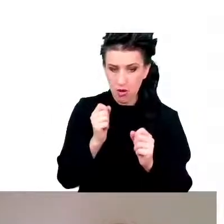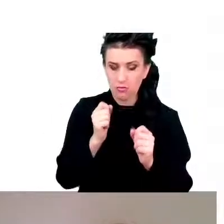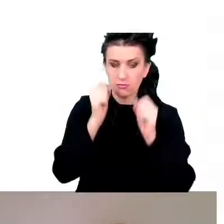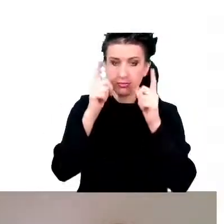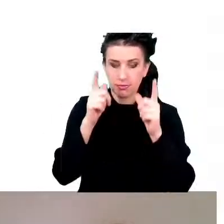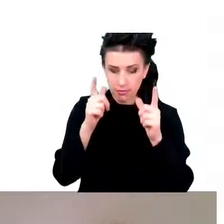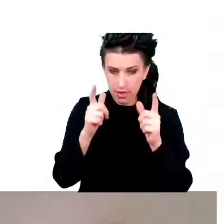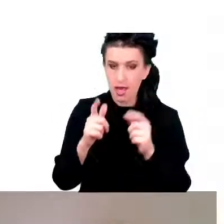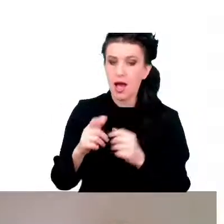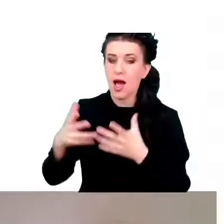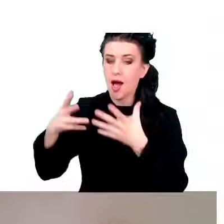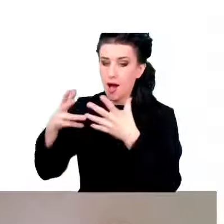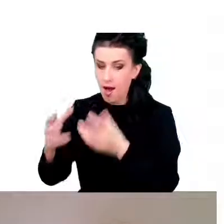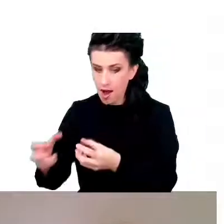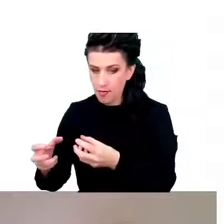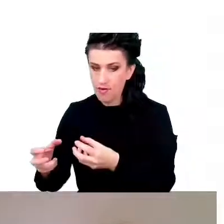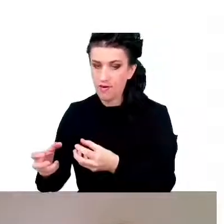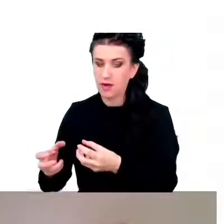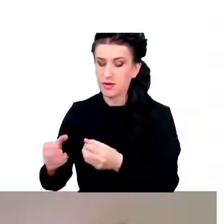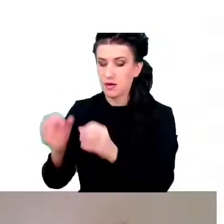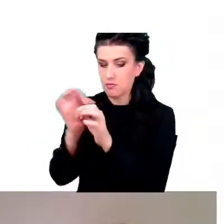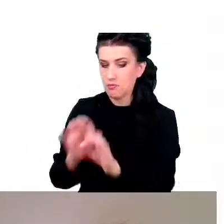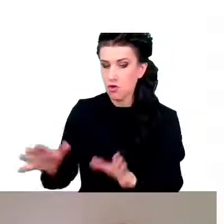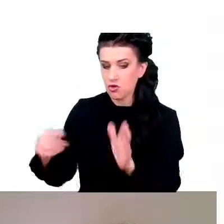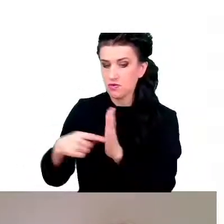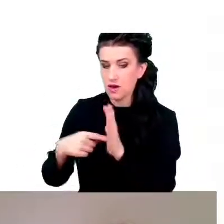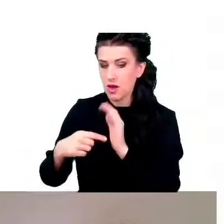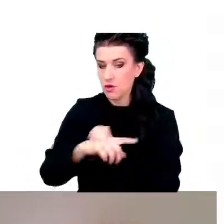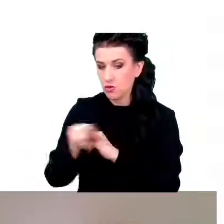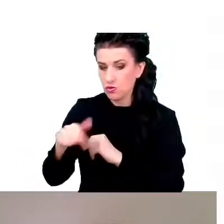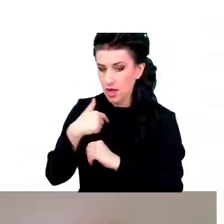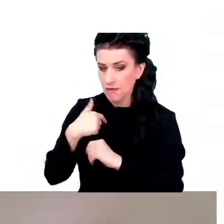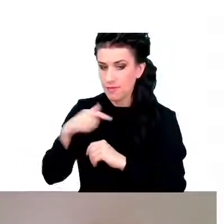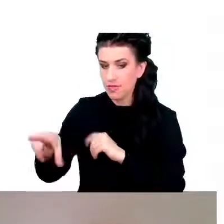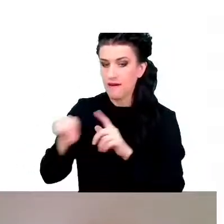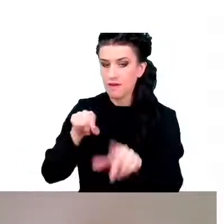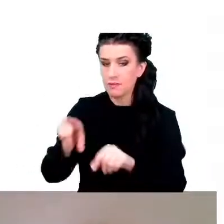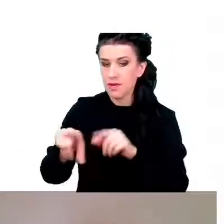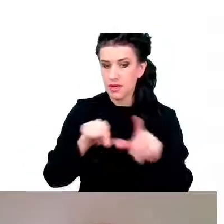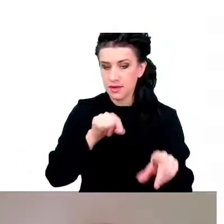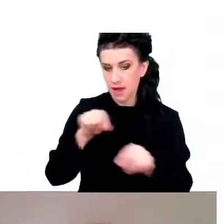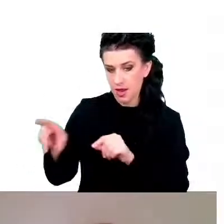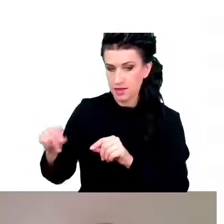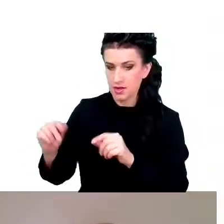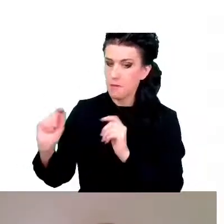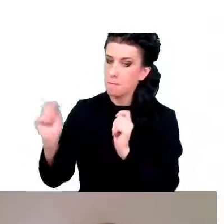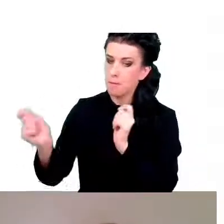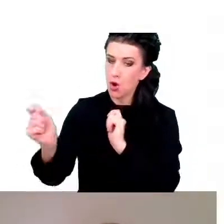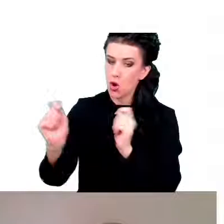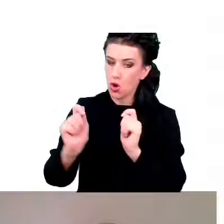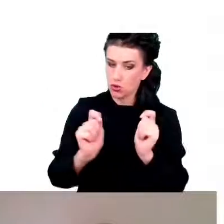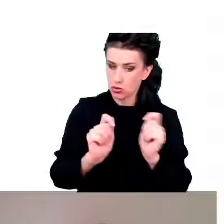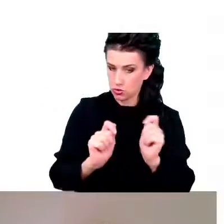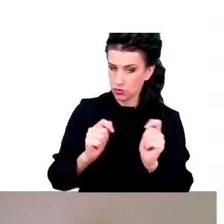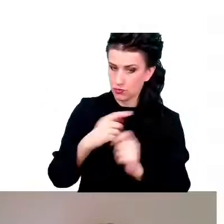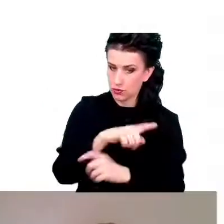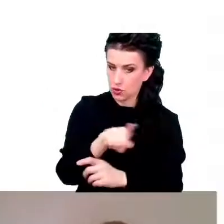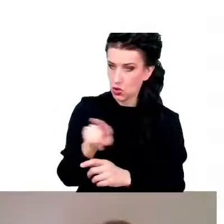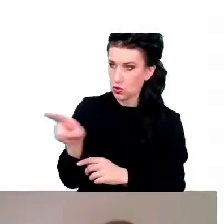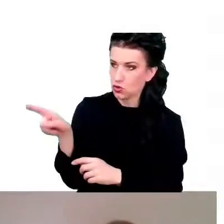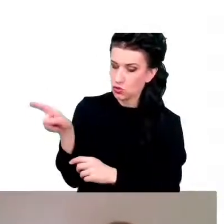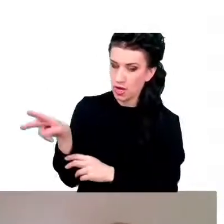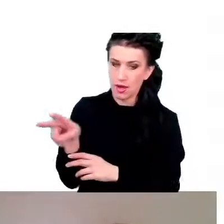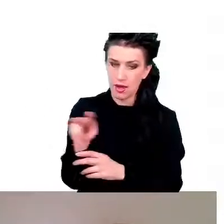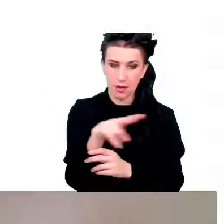że jesteśmy w stanie selekcjonować bodźce spośród tej całej gamy bodźców, które do nas docierają z zewnątrz i z